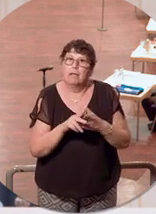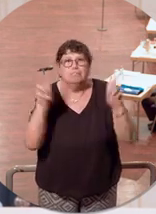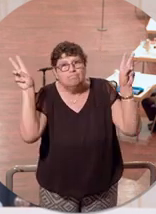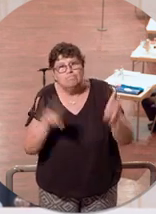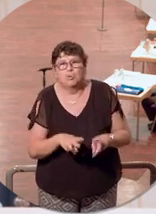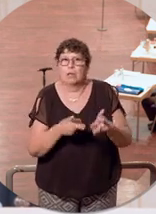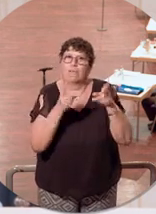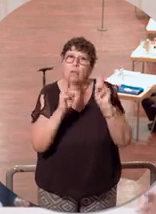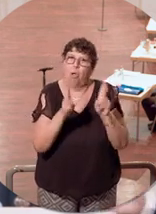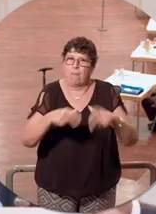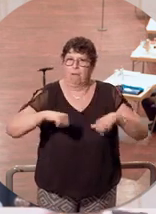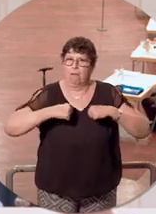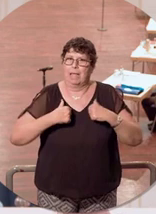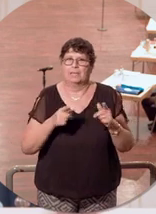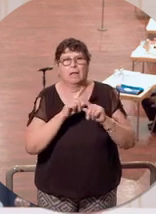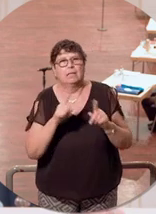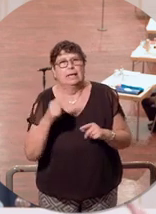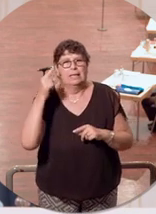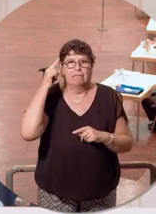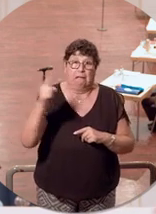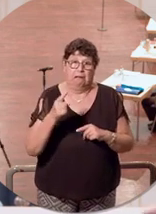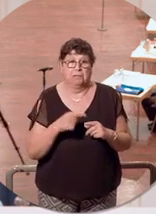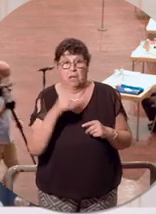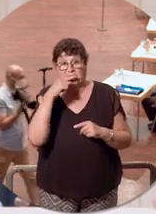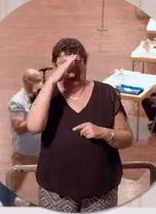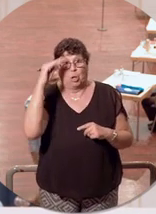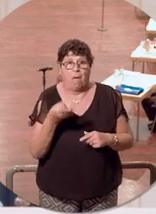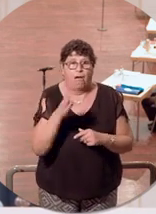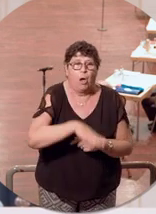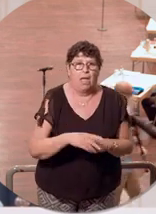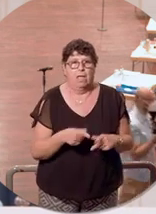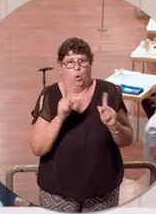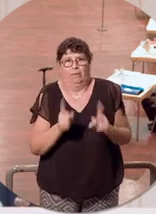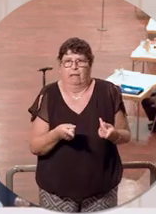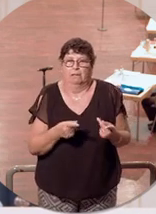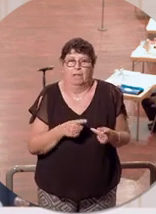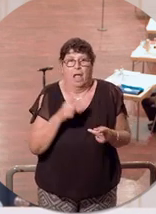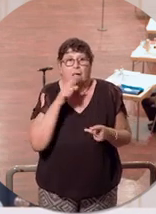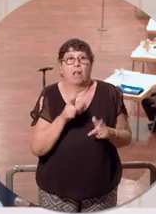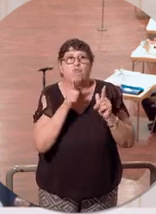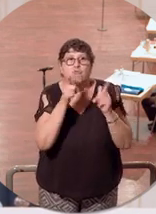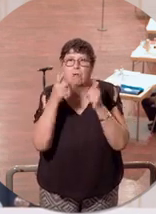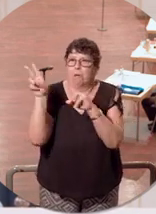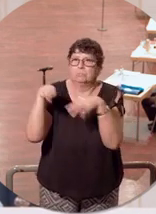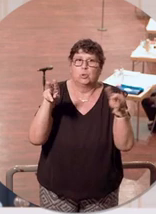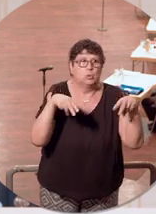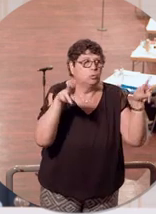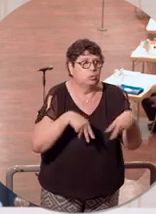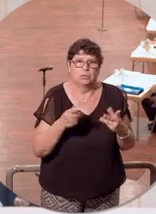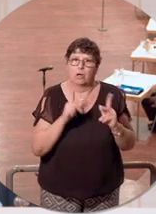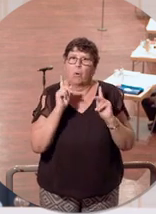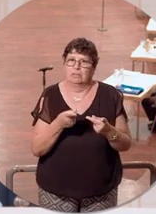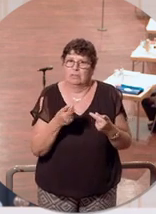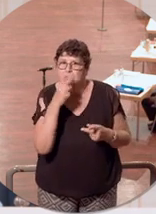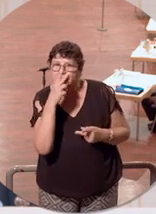normal zu stellen, nicht darüber nachzudenken, was kommt nach dem Sommer, was kommt nach der Rückreisewelle von Urlauberinnen und Urlaubern.